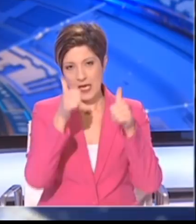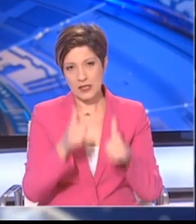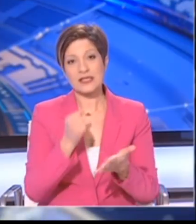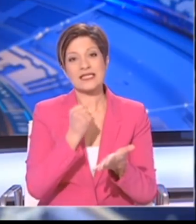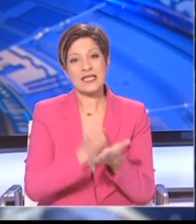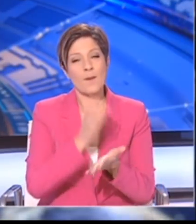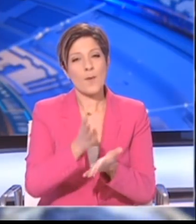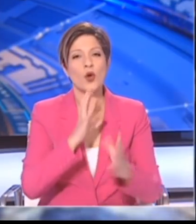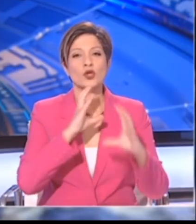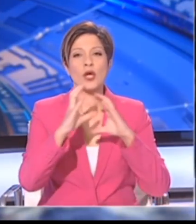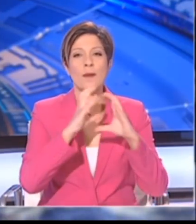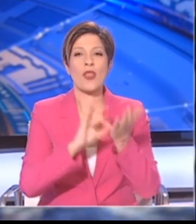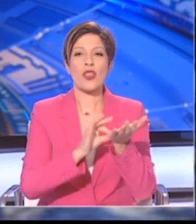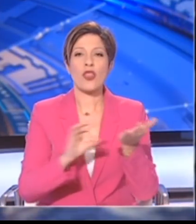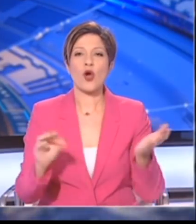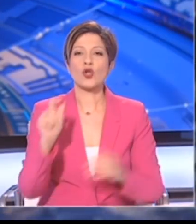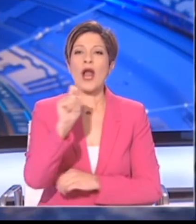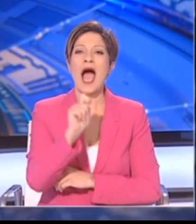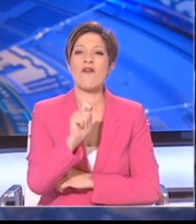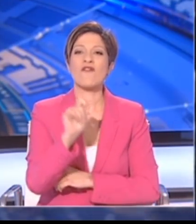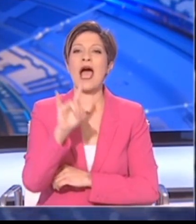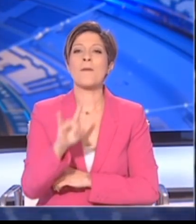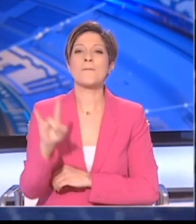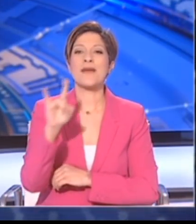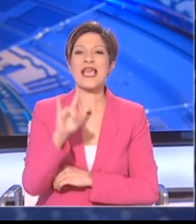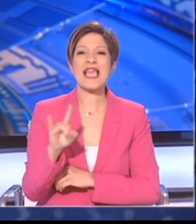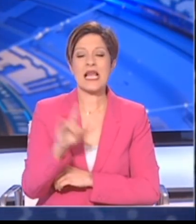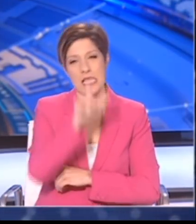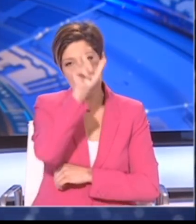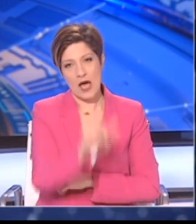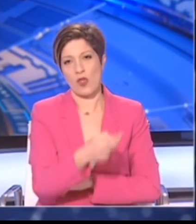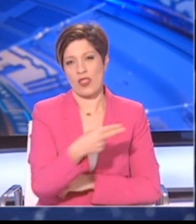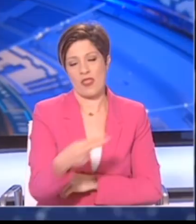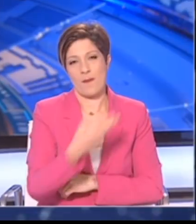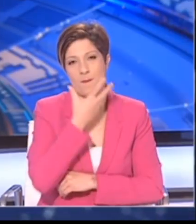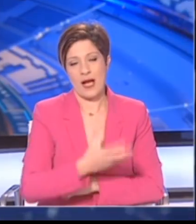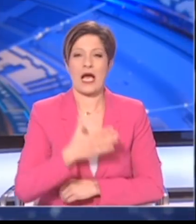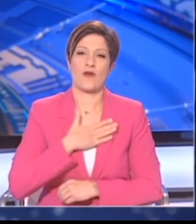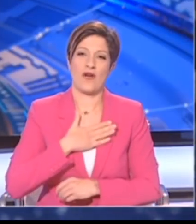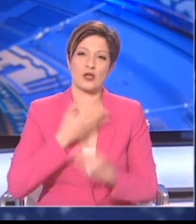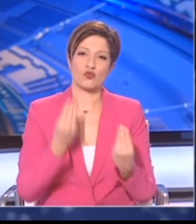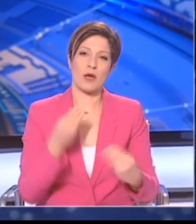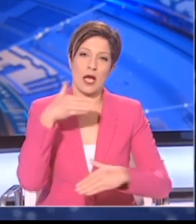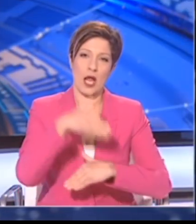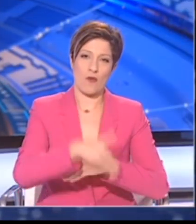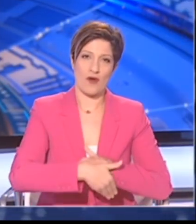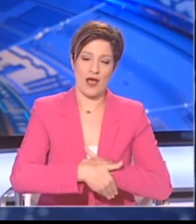επίσης να επικοινωρείτε και με τον δόκτωρα Βραμιλία για την κλινική του κατάσταση. Σας ευχαριστούμε πολύ. Καλό βράδυ.